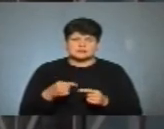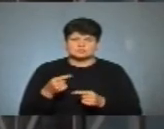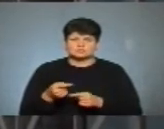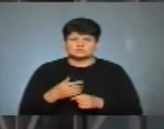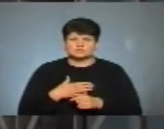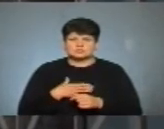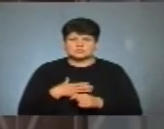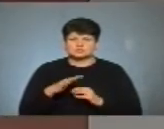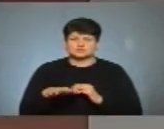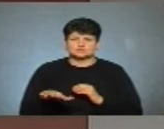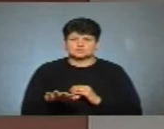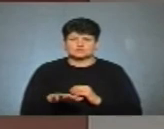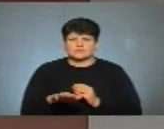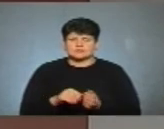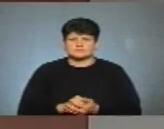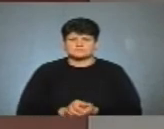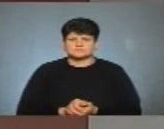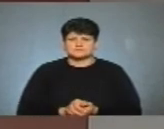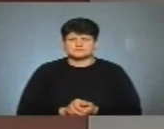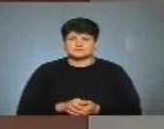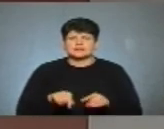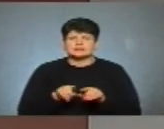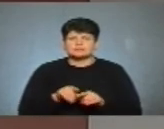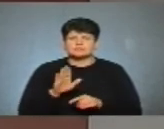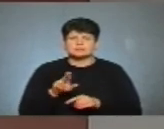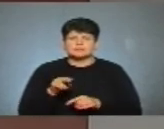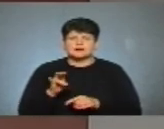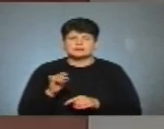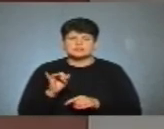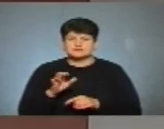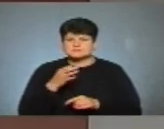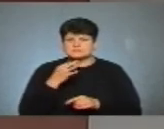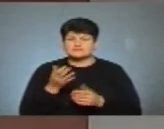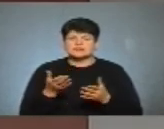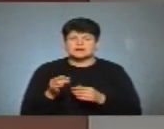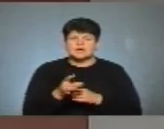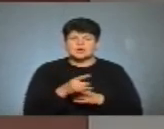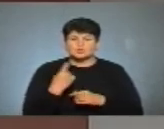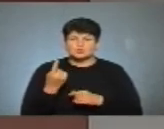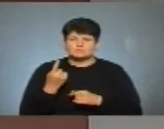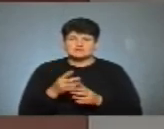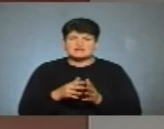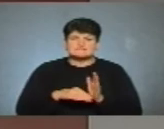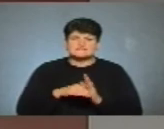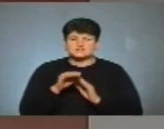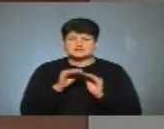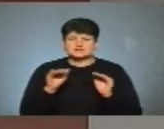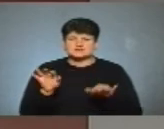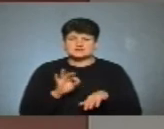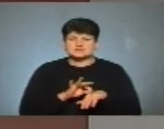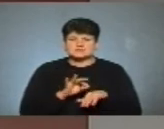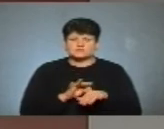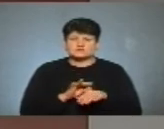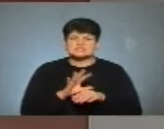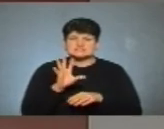нашого зонування. Також Володимир Паничев розповів, в яких районах області найвищі рівні захворюваності